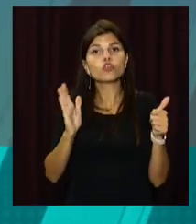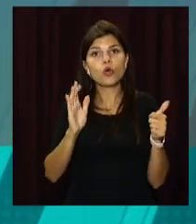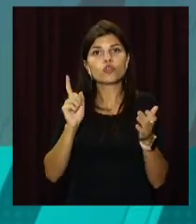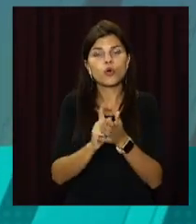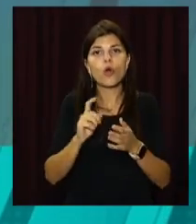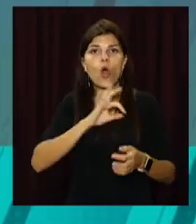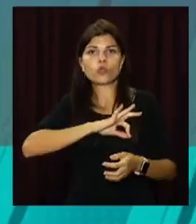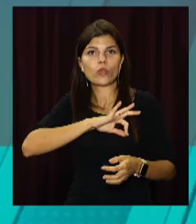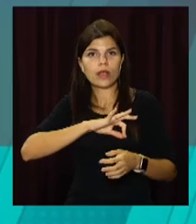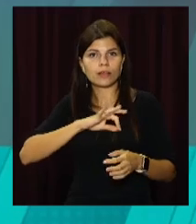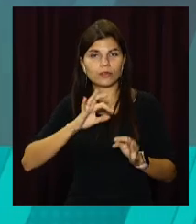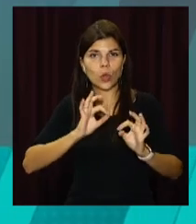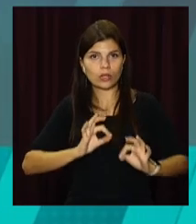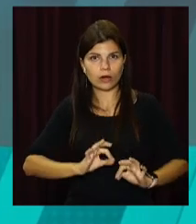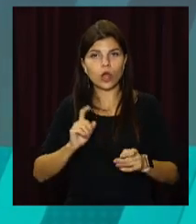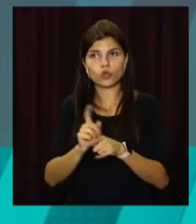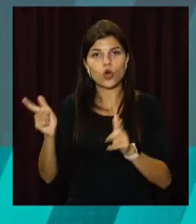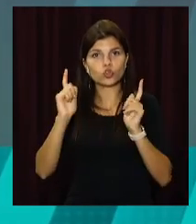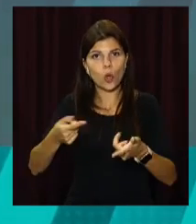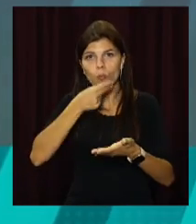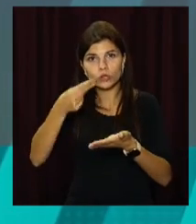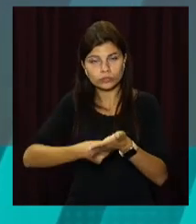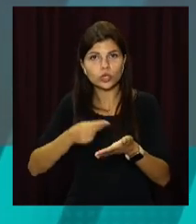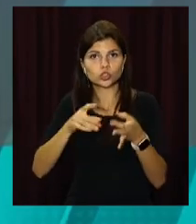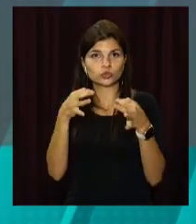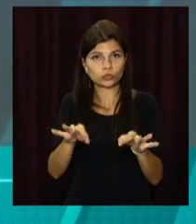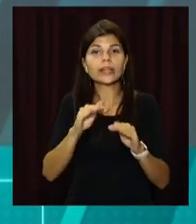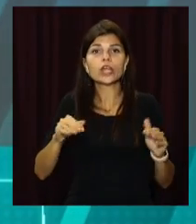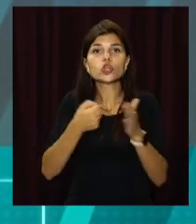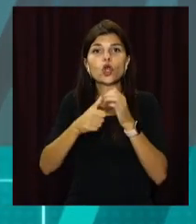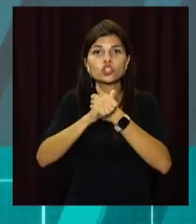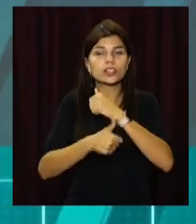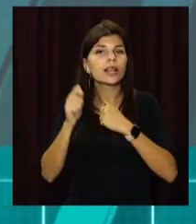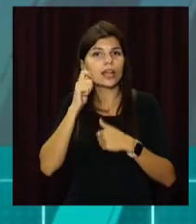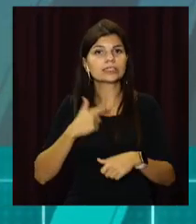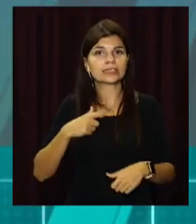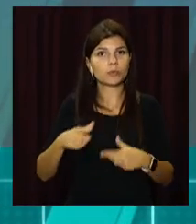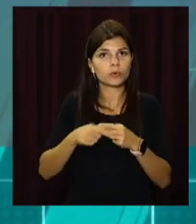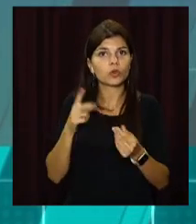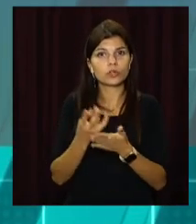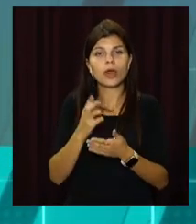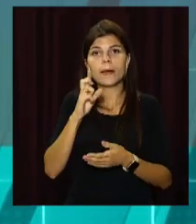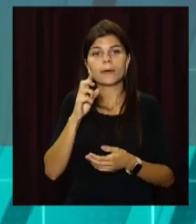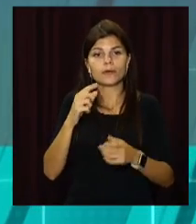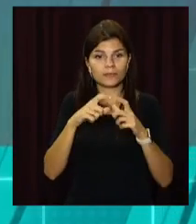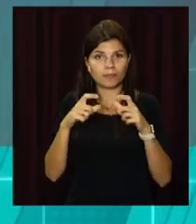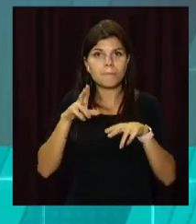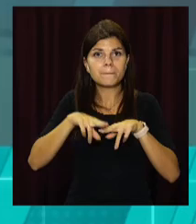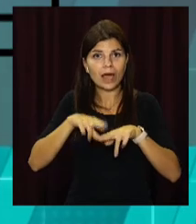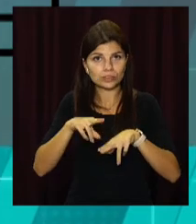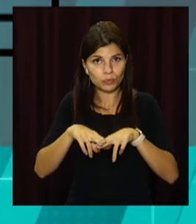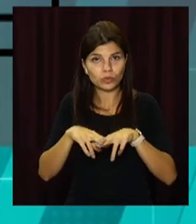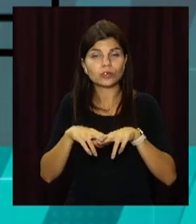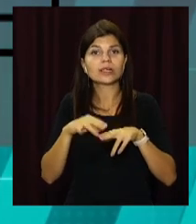за нотаріально посвідченої згоди другого з батьків. Також дітям до 16 років при собі необхідно мати біометричний закордонний